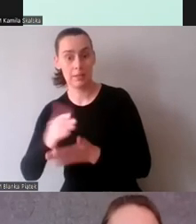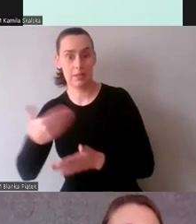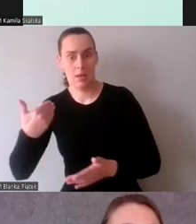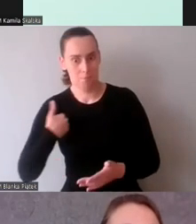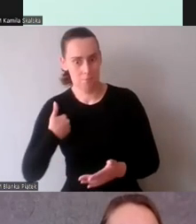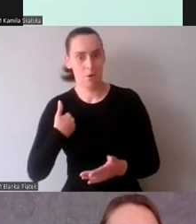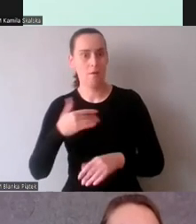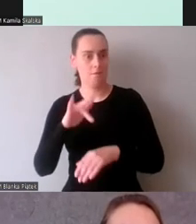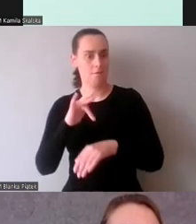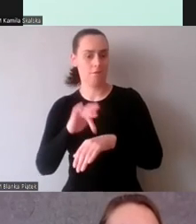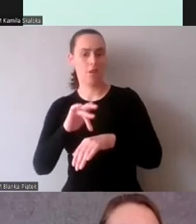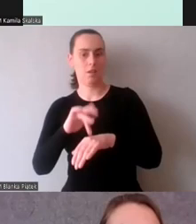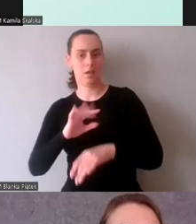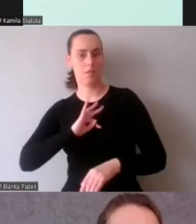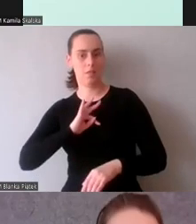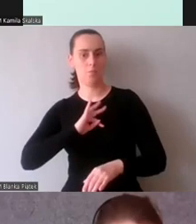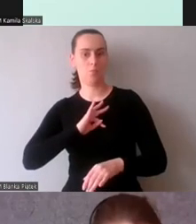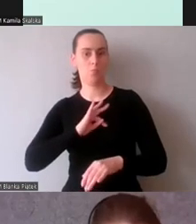projektu. Dziękuję.